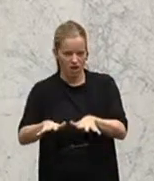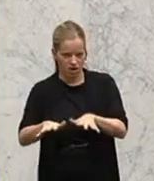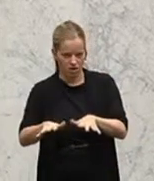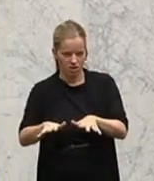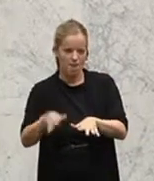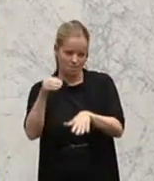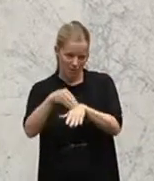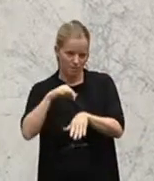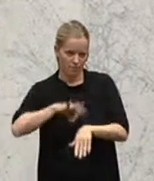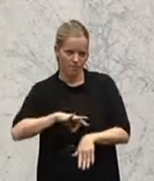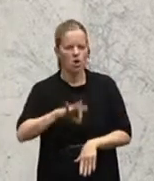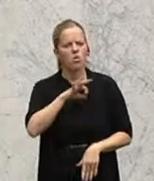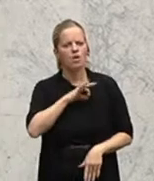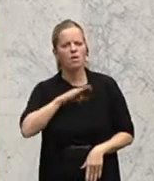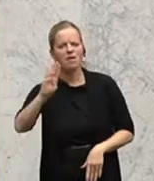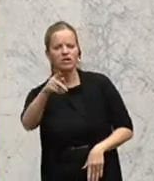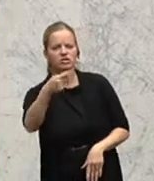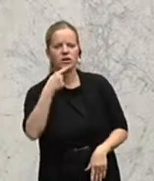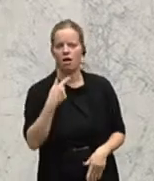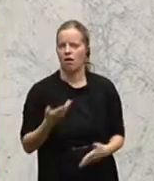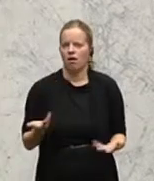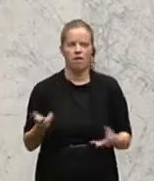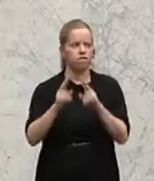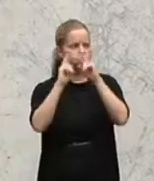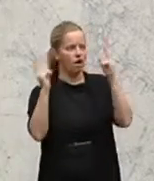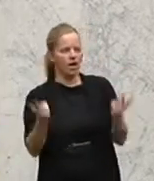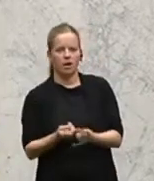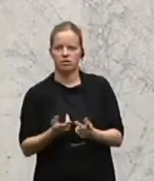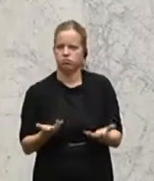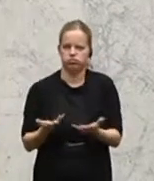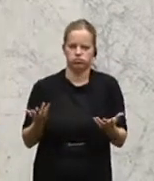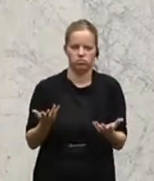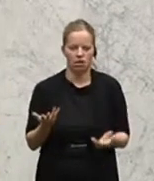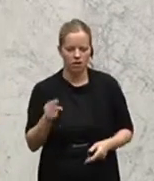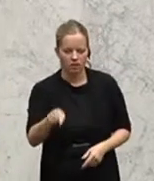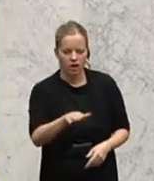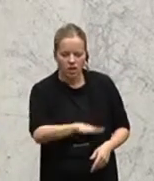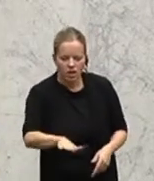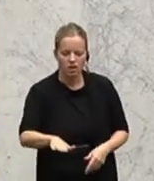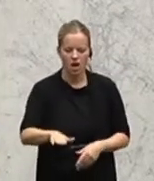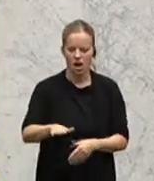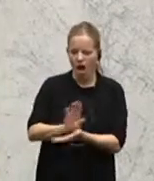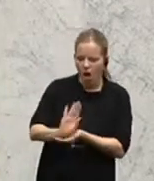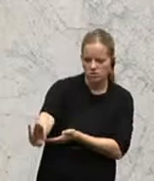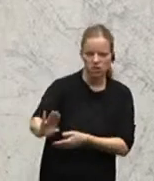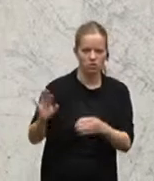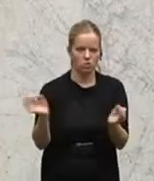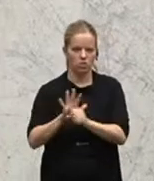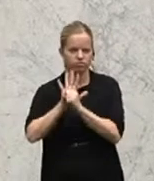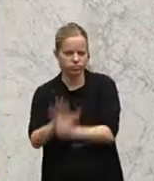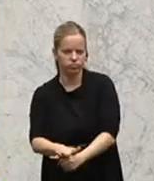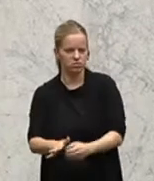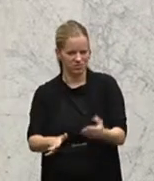Belakowitsch, wenn Sie sagen, ja, in welcher Welt leben wir denn, dass Kinder ausgegrenzt oder diskriminiert werden?